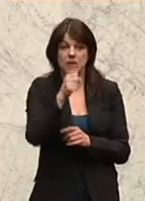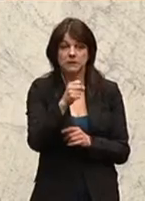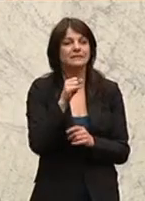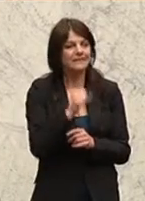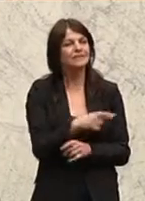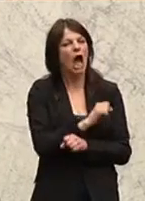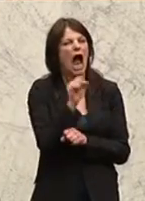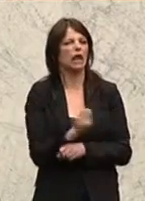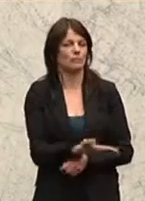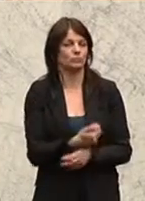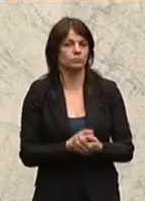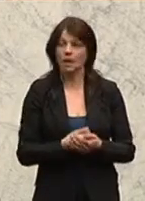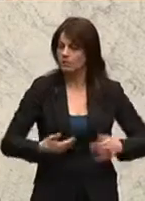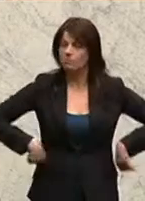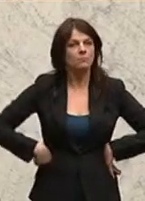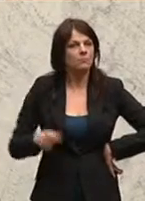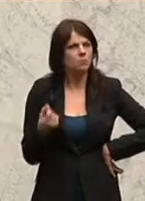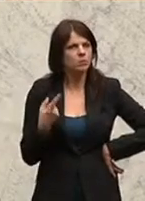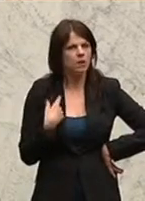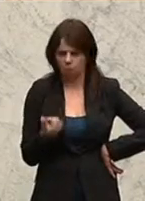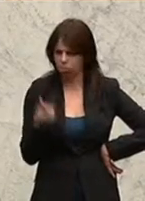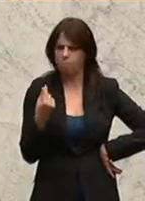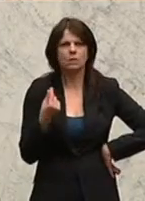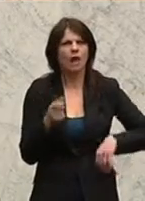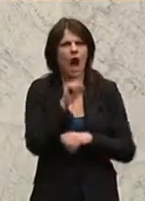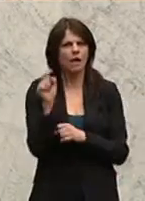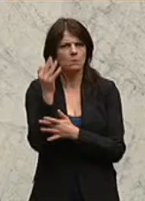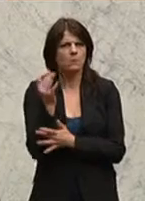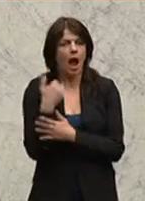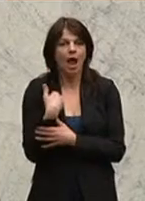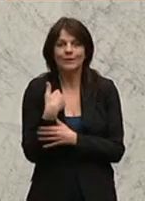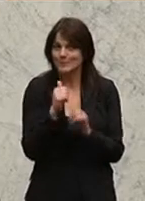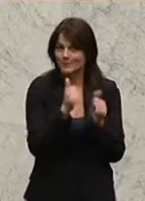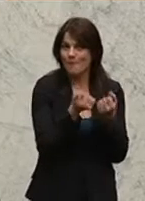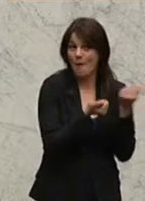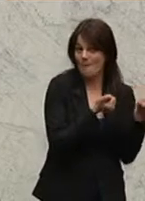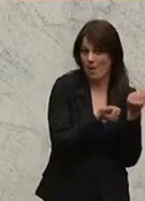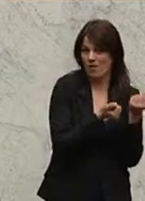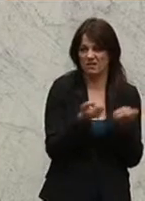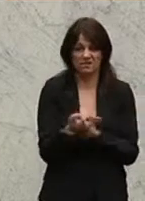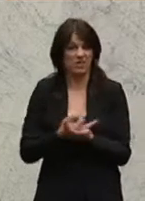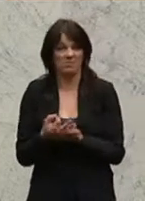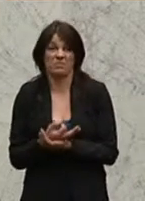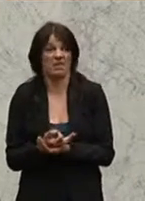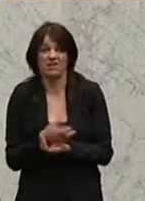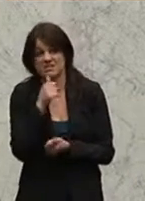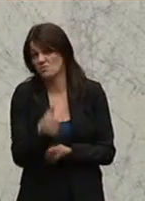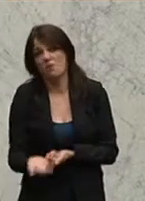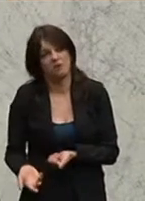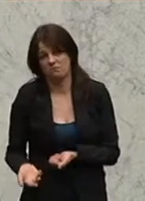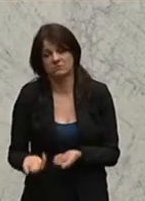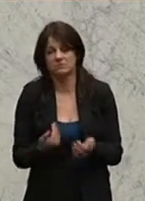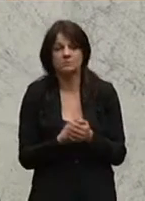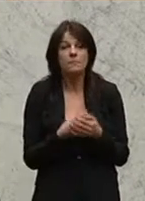akademisch gelten. Deswegen haben wir eine plötzliche Verdoppelung der Akademikerinnenquote. Das ist super für die Politik. Für die Bildung ist das ganz sicher nicht super.